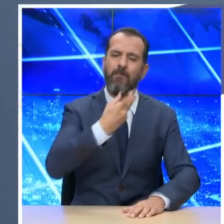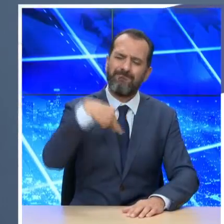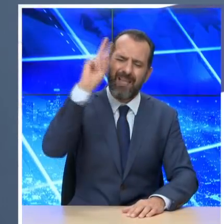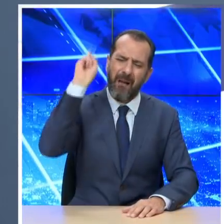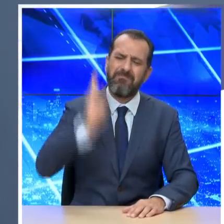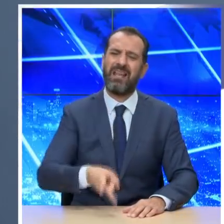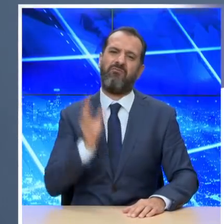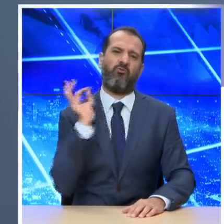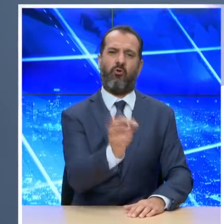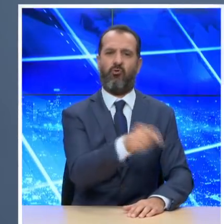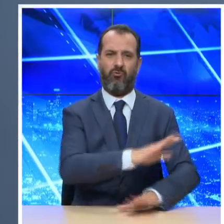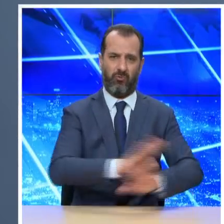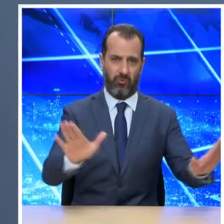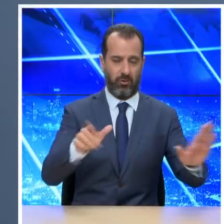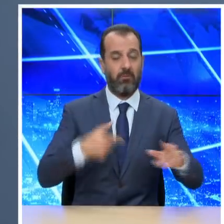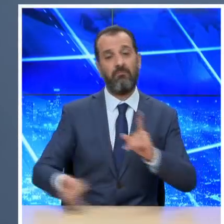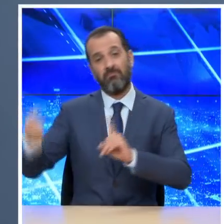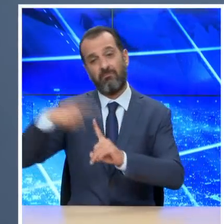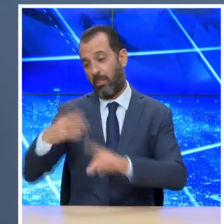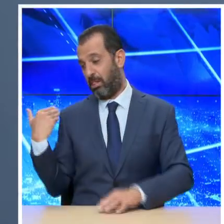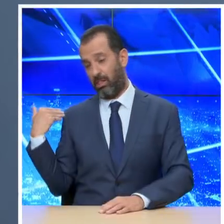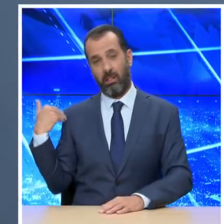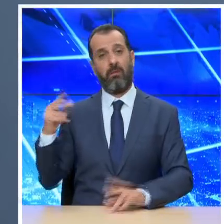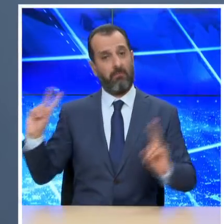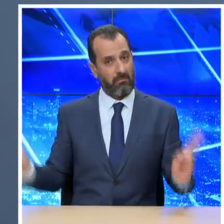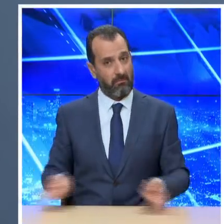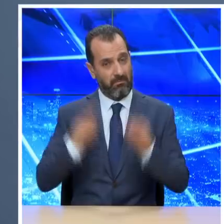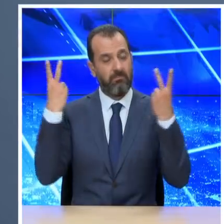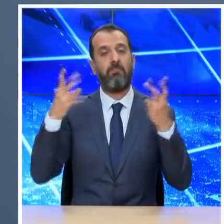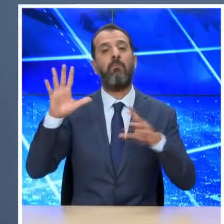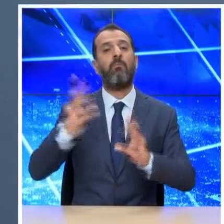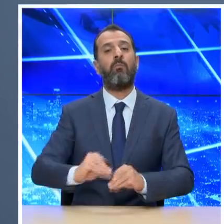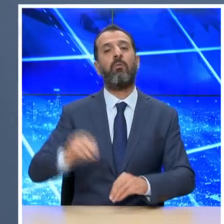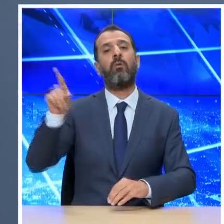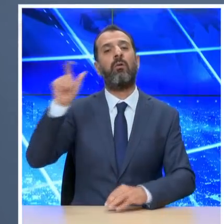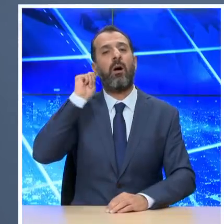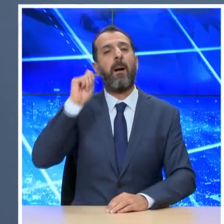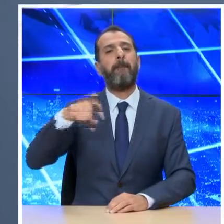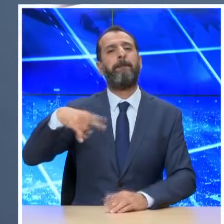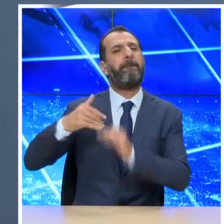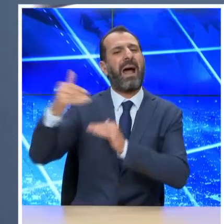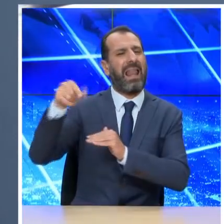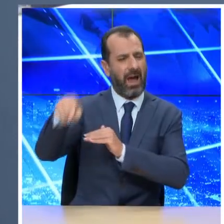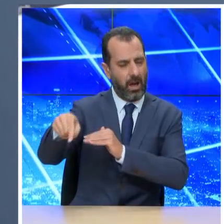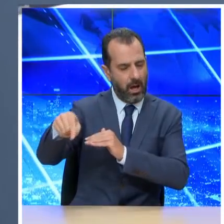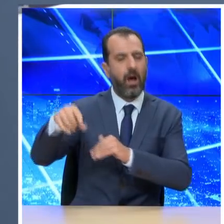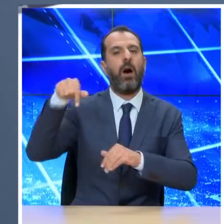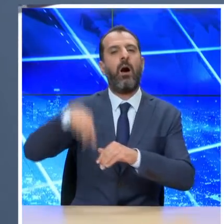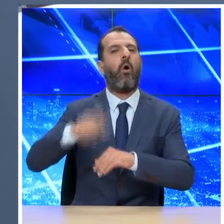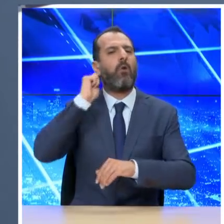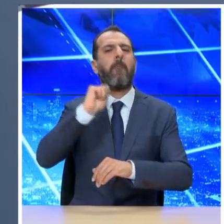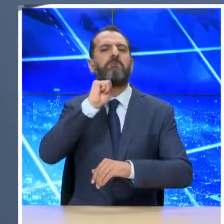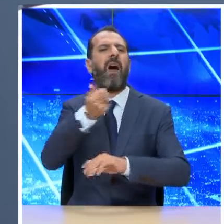συνέχεια θα ήθελα να σας ενημερώσω για τα κρούσματα που εντοπίστηκαν νωρίτερα σήμερα σε κονσερβοποιία στο Μαυροβούν Ισκήδρα στην Πέλα. Μετά τον εντοπισμό